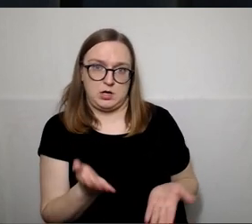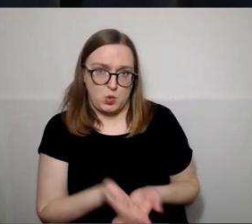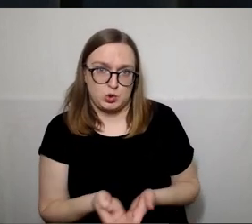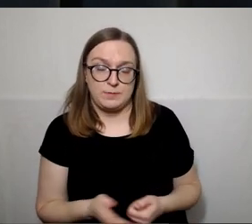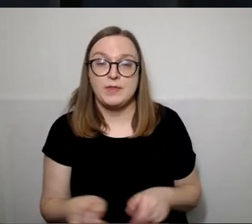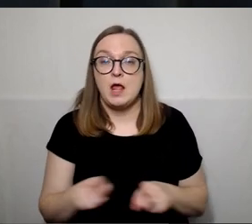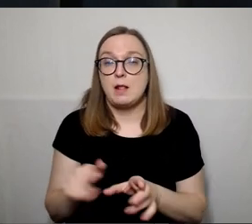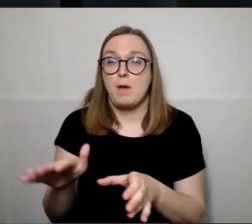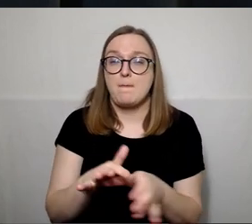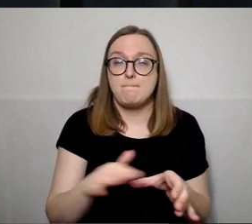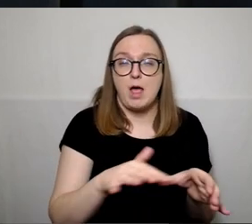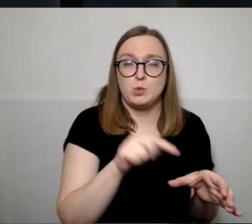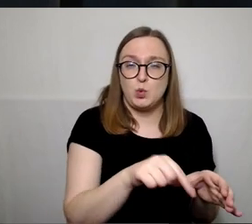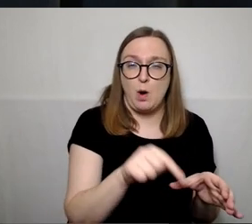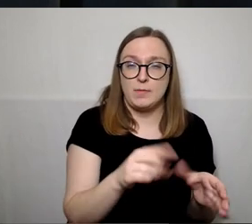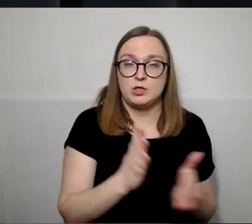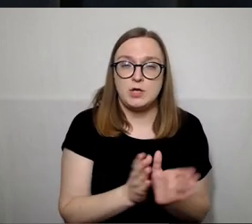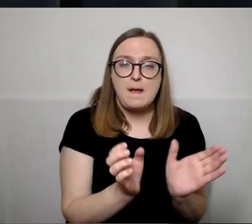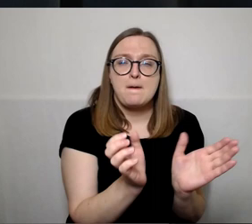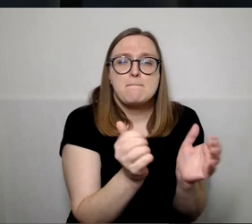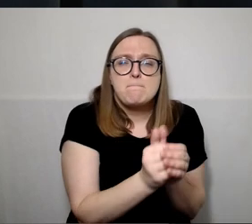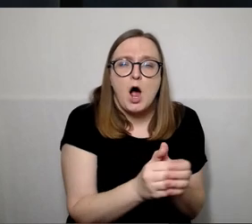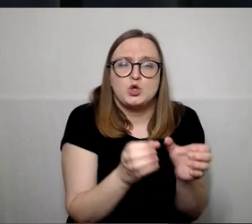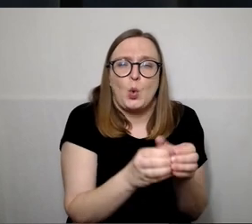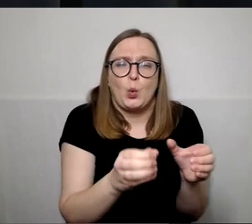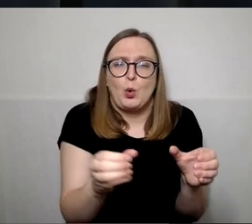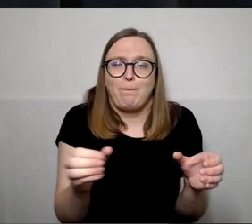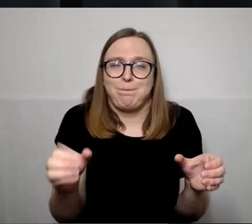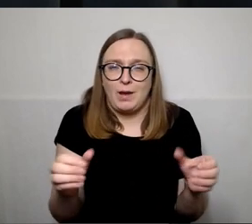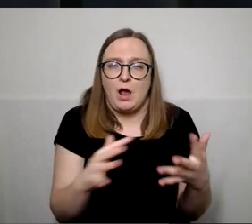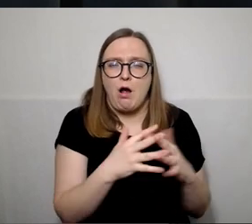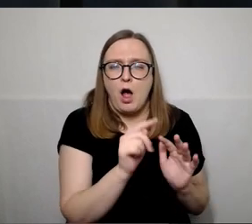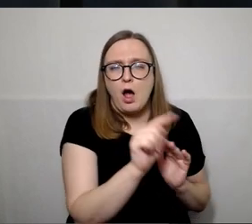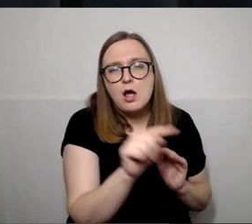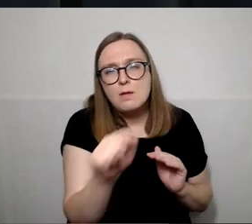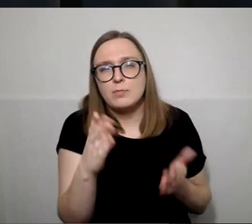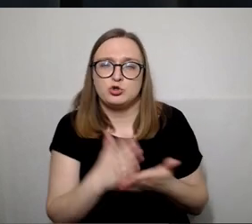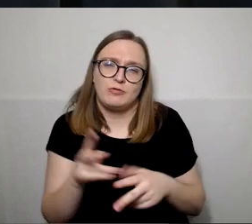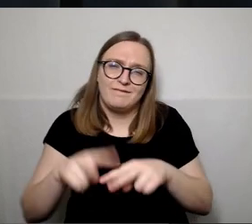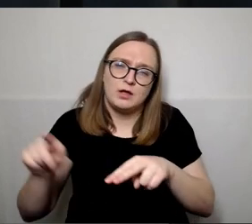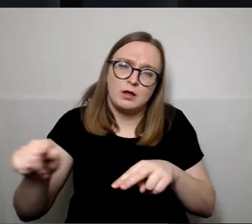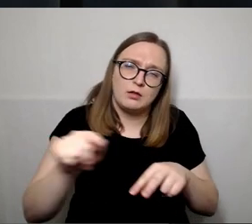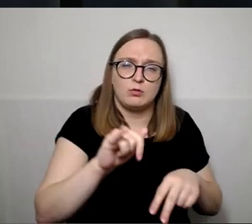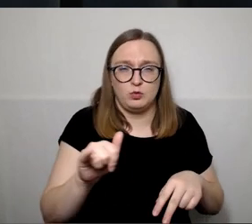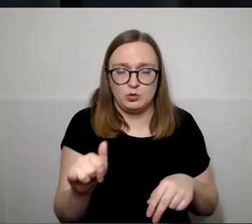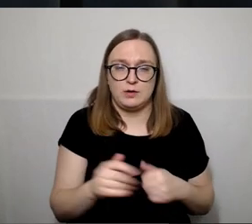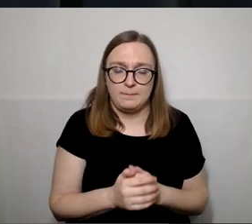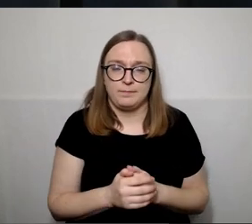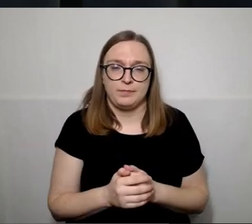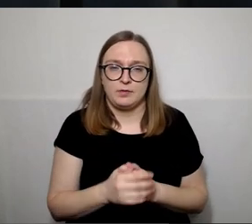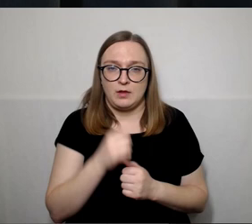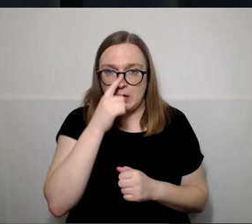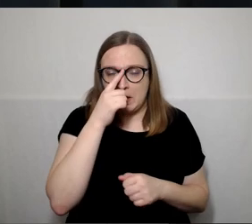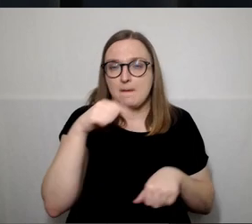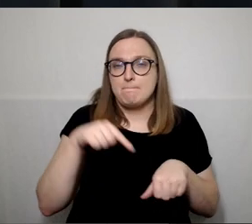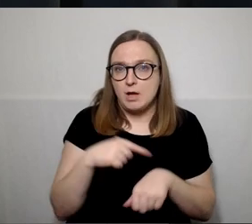susikūrę nedidelis grupės kai kuriuos kaimuose, tarkim, vietovėse. Ir pasisgendu aš